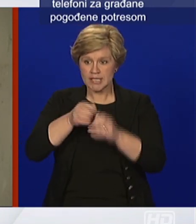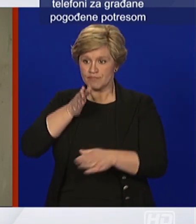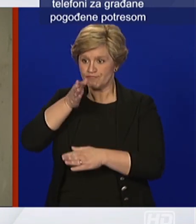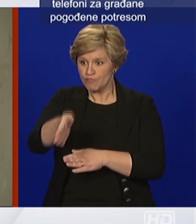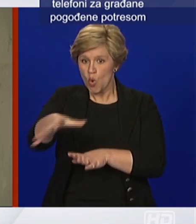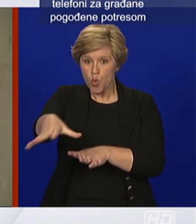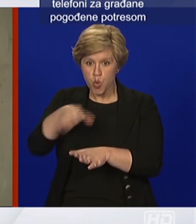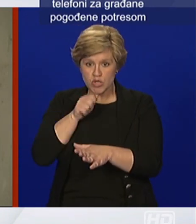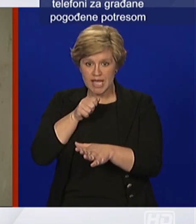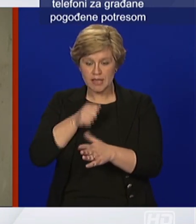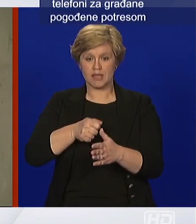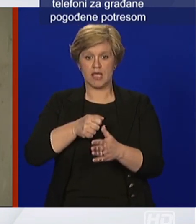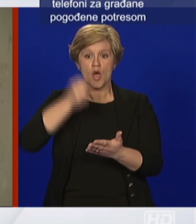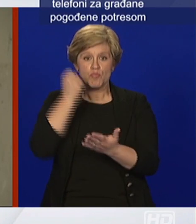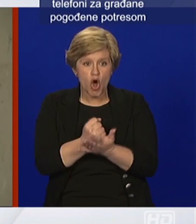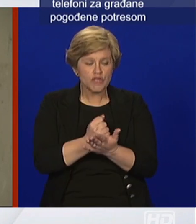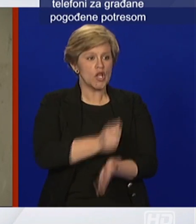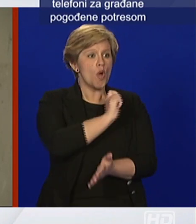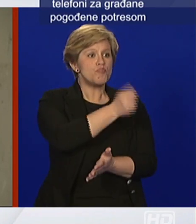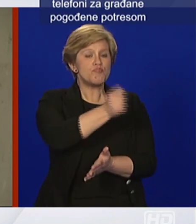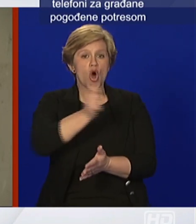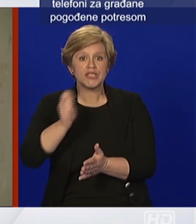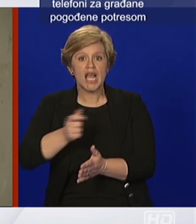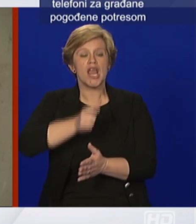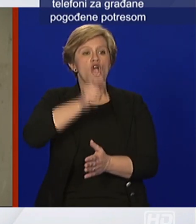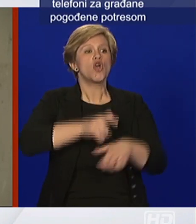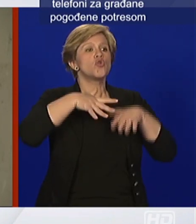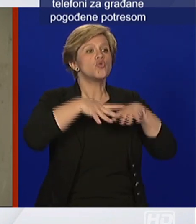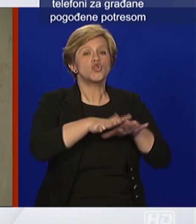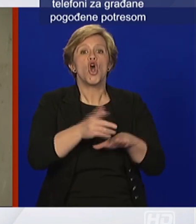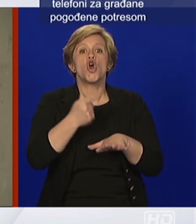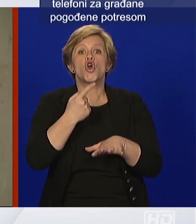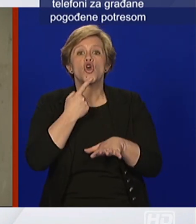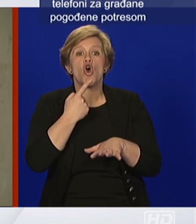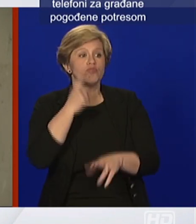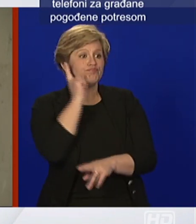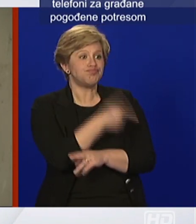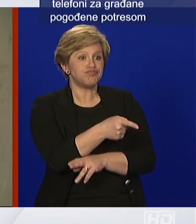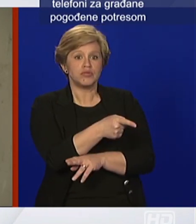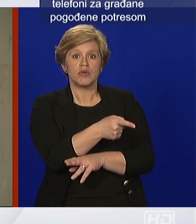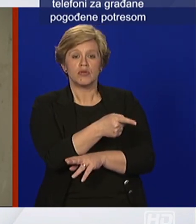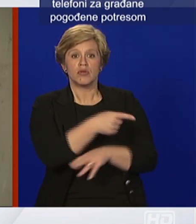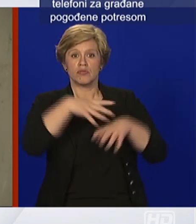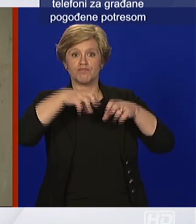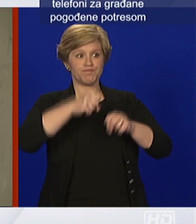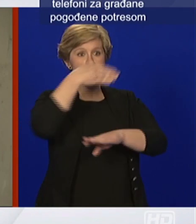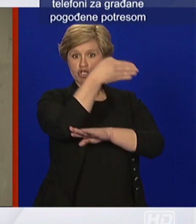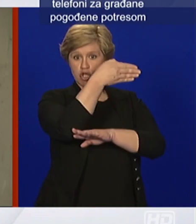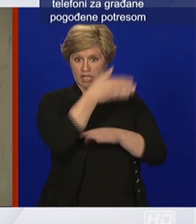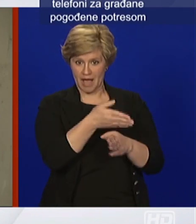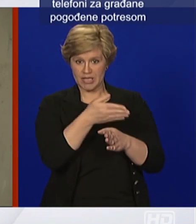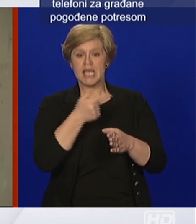podijeli onim ljudima kojima je to odredio poslodavac. Opet, molim